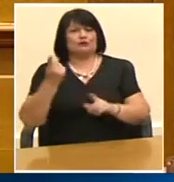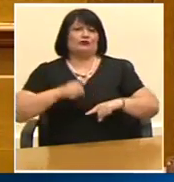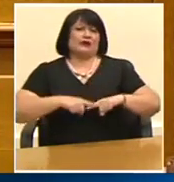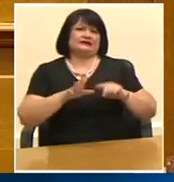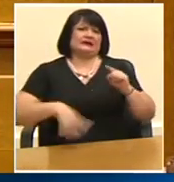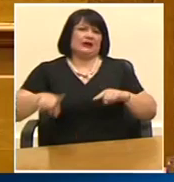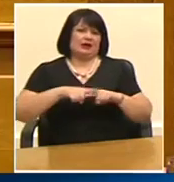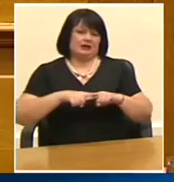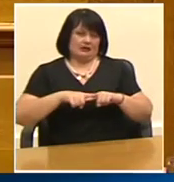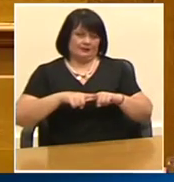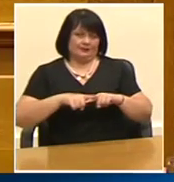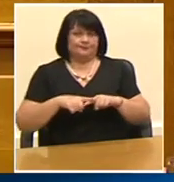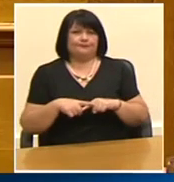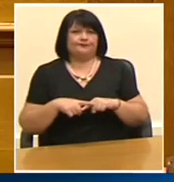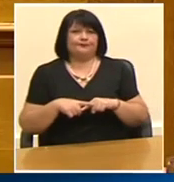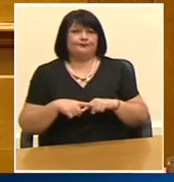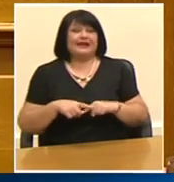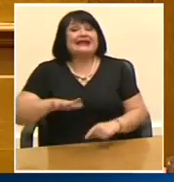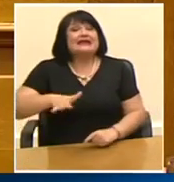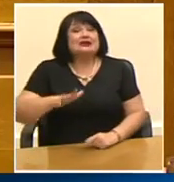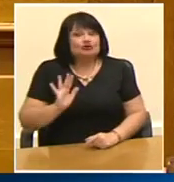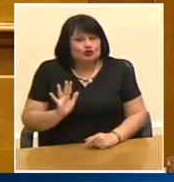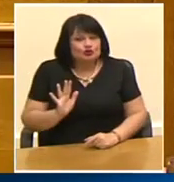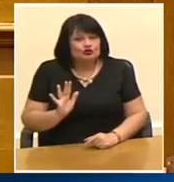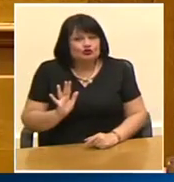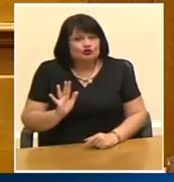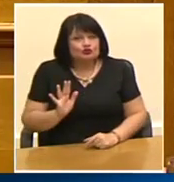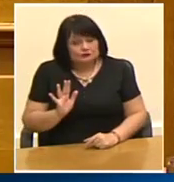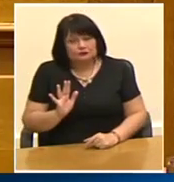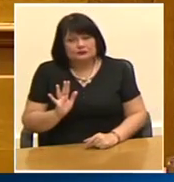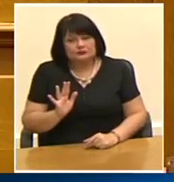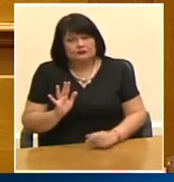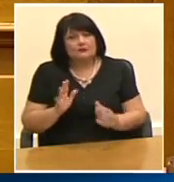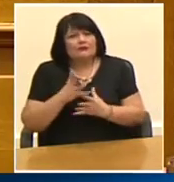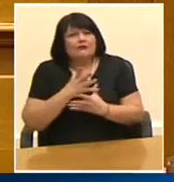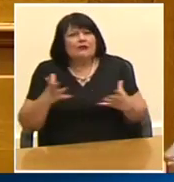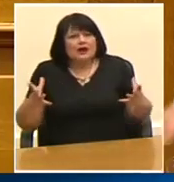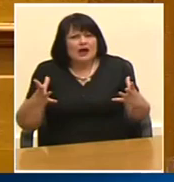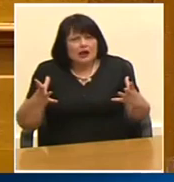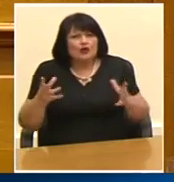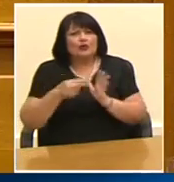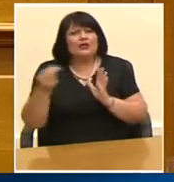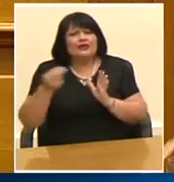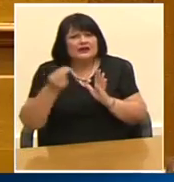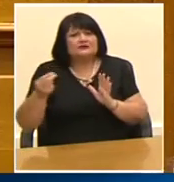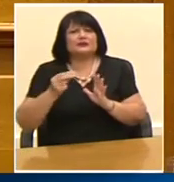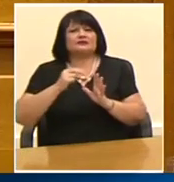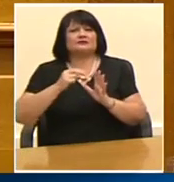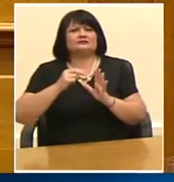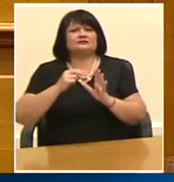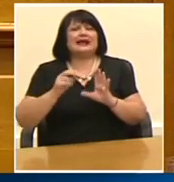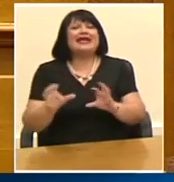είναι το γεγονός ότι ένα τόσο μεγάλο πλέγμα θεσμικών συστημικών μέσων